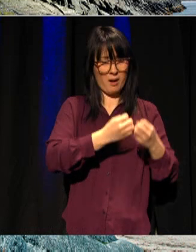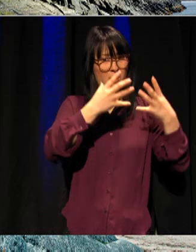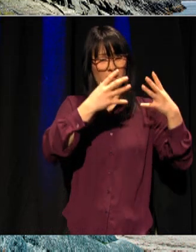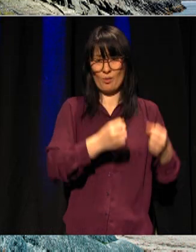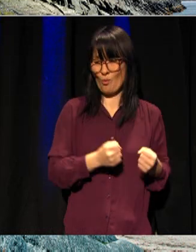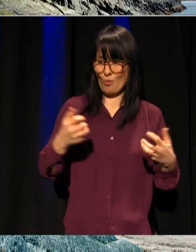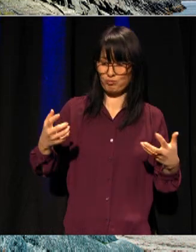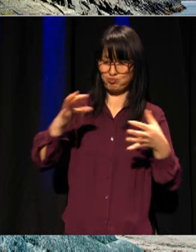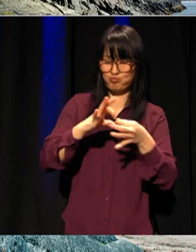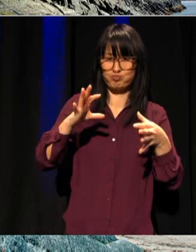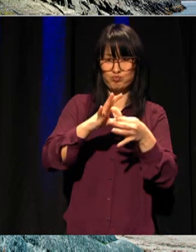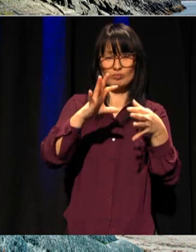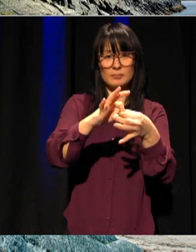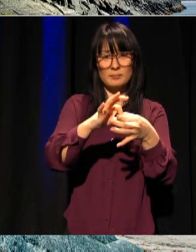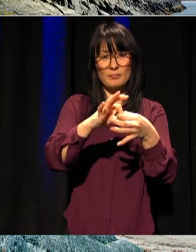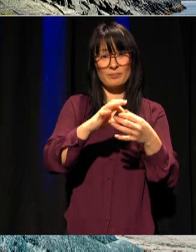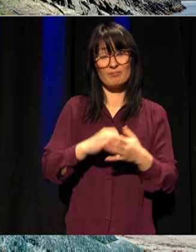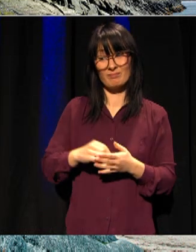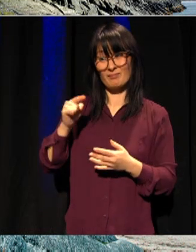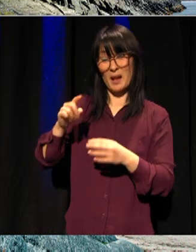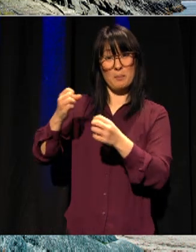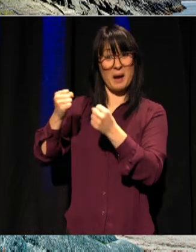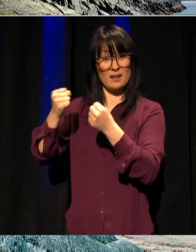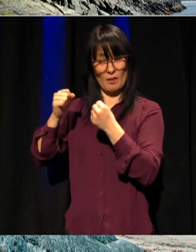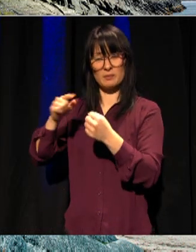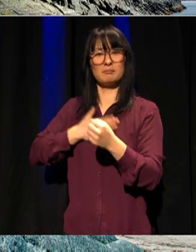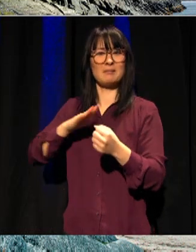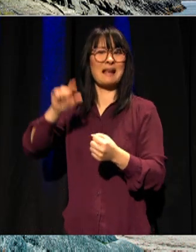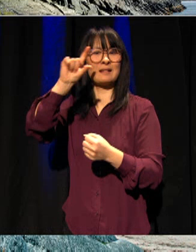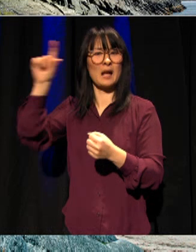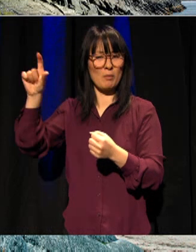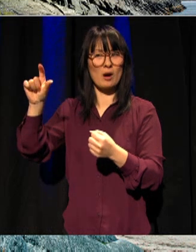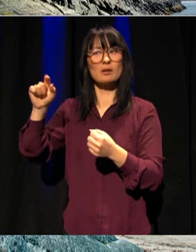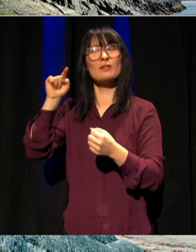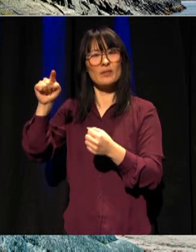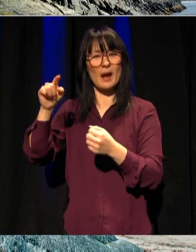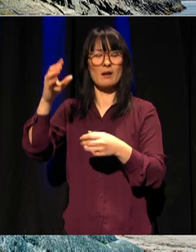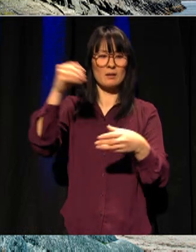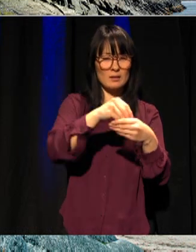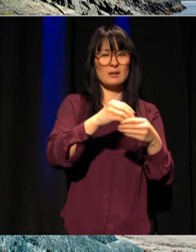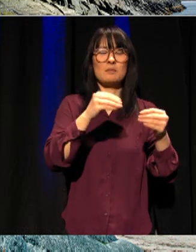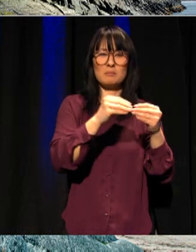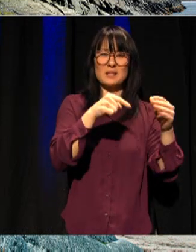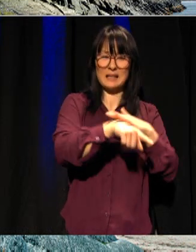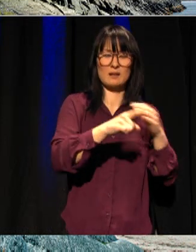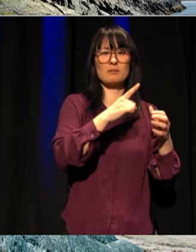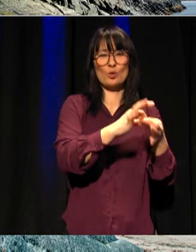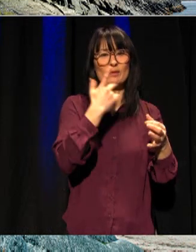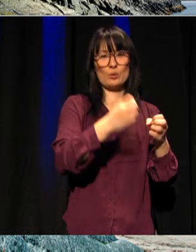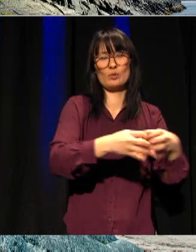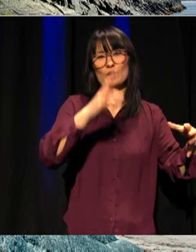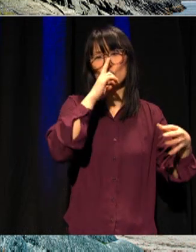bærekraft er et gjennomgående tema når vi nå utvikler fremtidens studier og nye forsknings- og